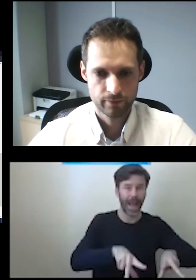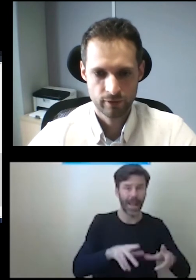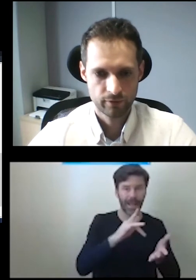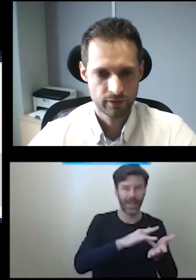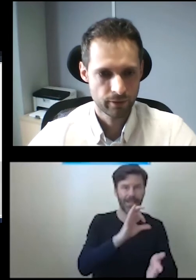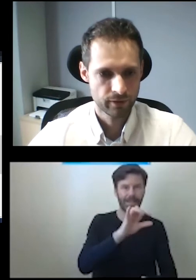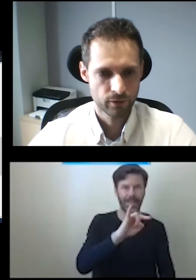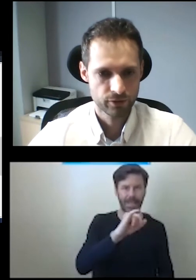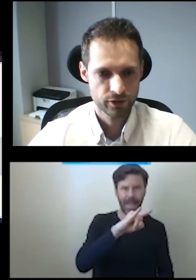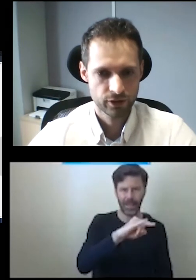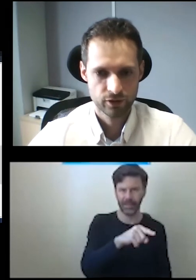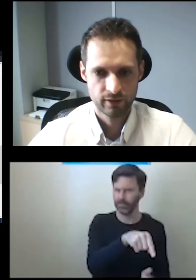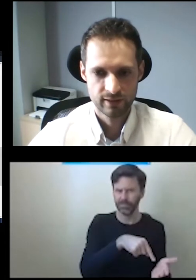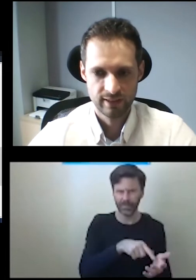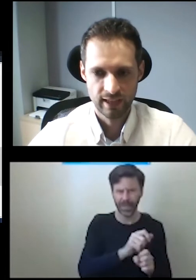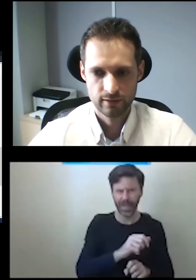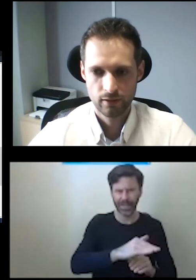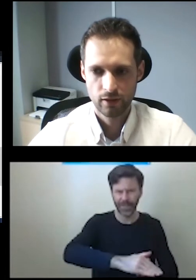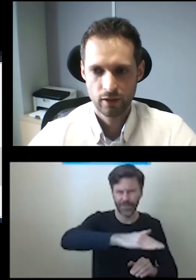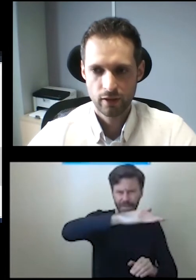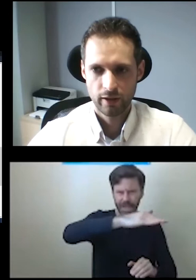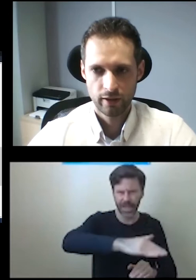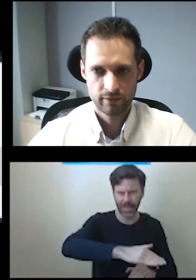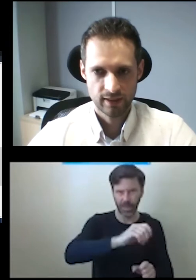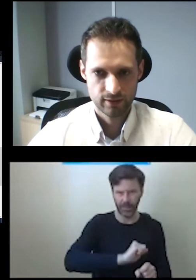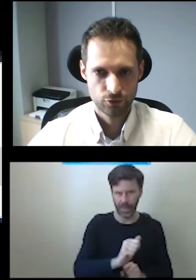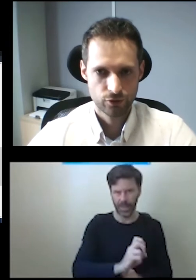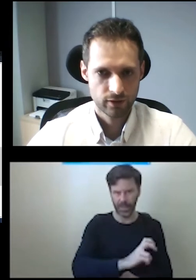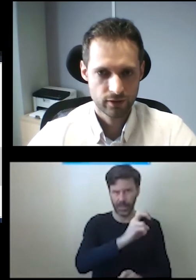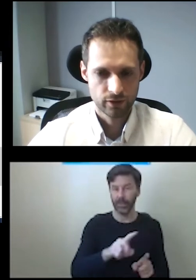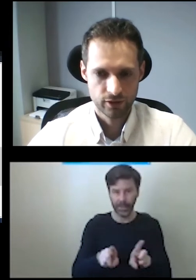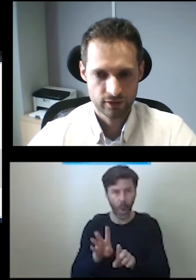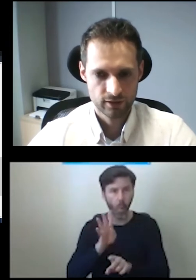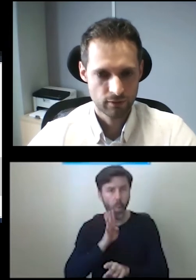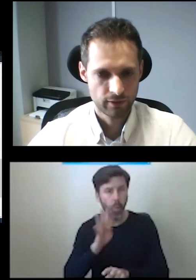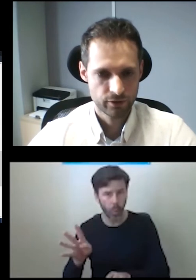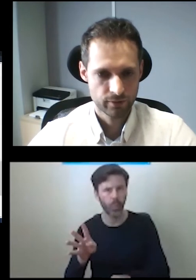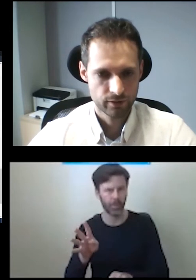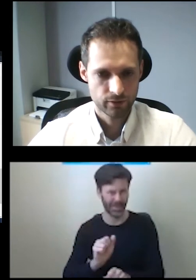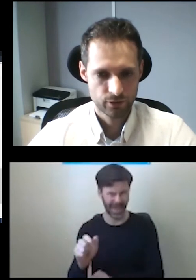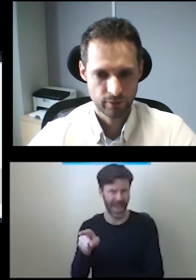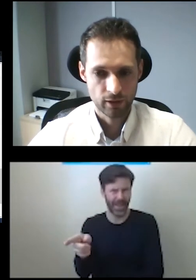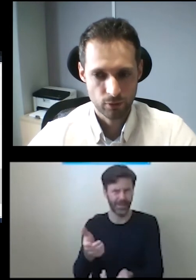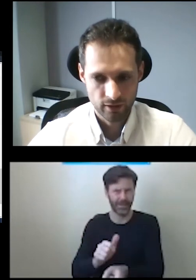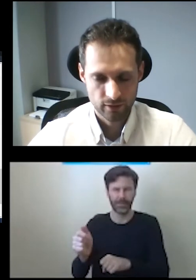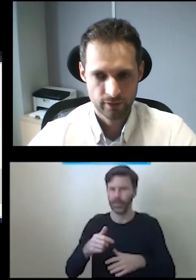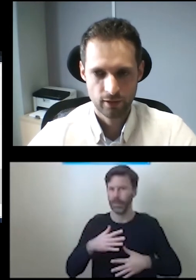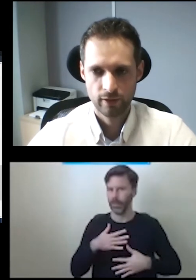Są tam windy, pewnie będą gdzieś jeszcze windy Seattle w Stanach Zjednoczonych, gdzie też zainstalowaliśmy dość